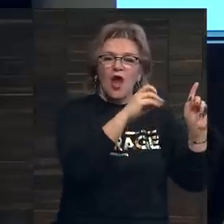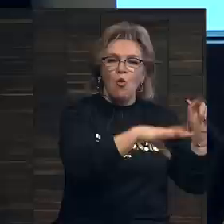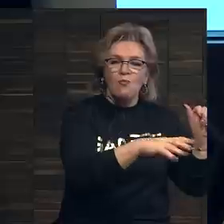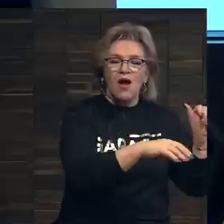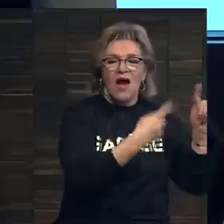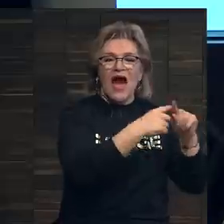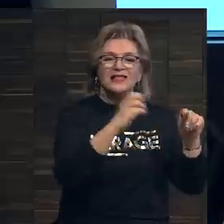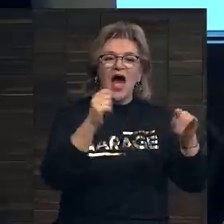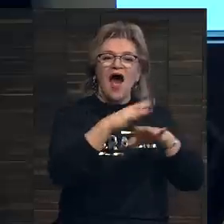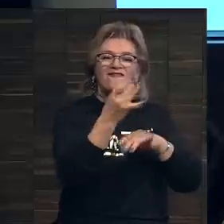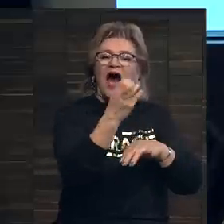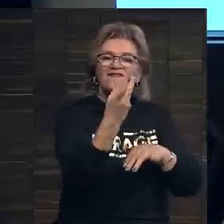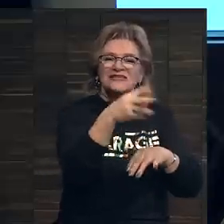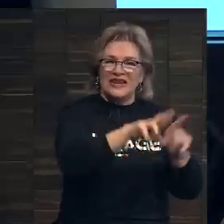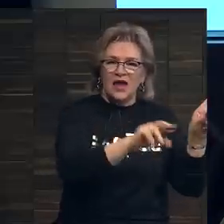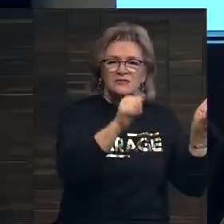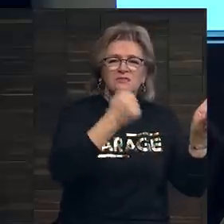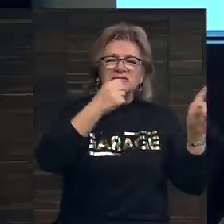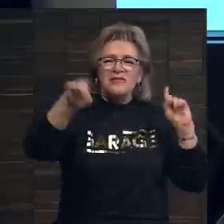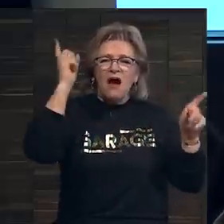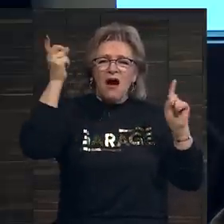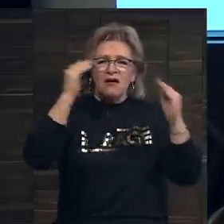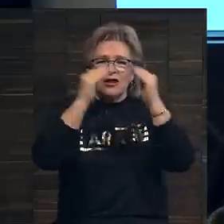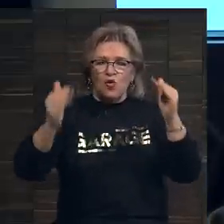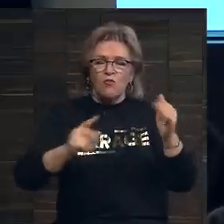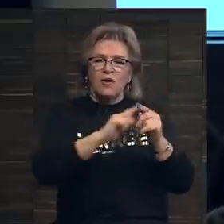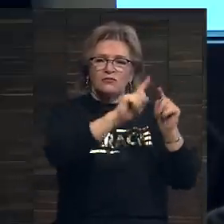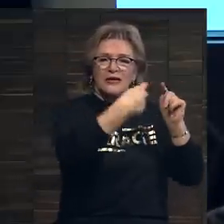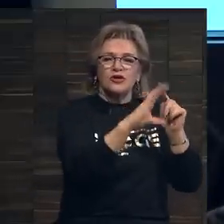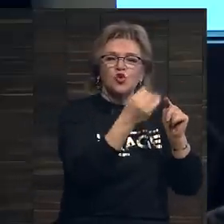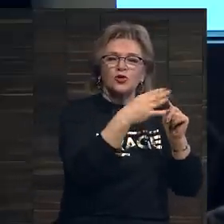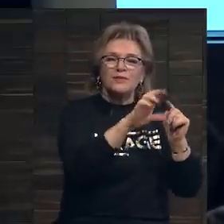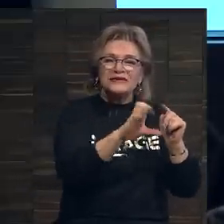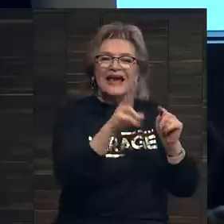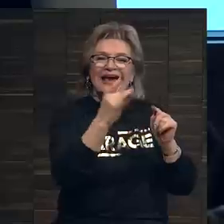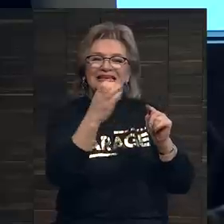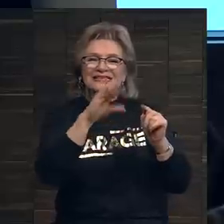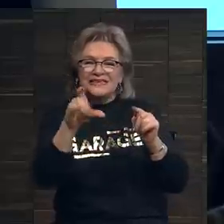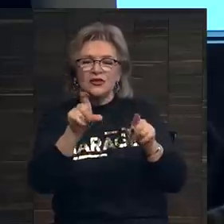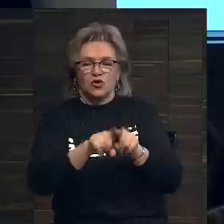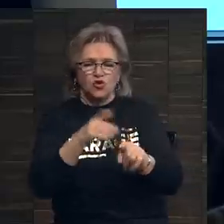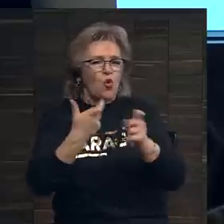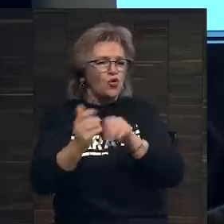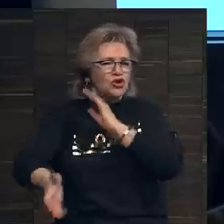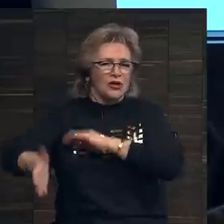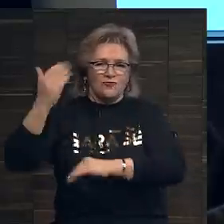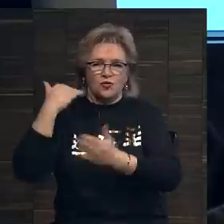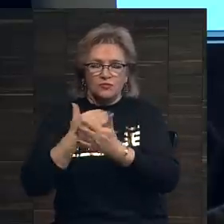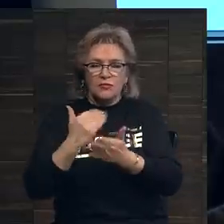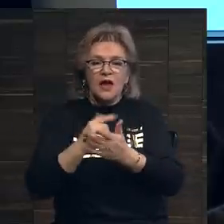Австрии самый старый аукционный дом. Далее Содбис и Кристис тоже существуют очень давно.